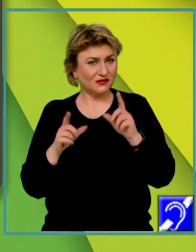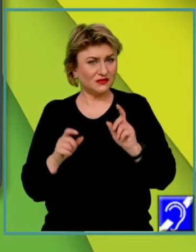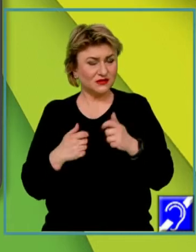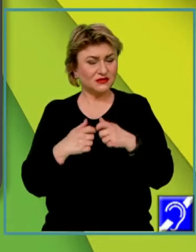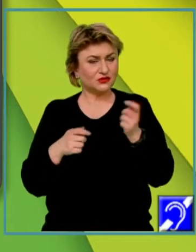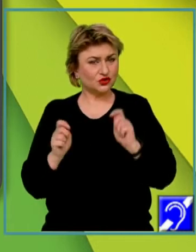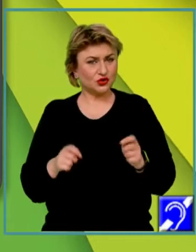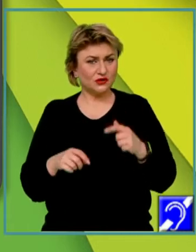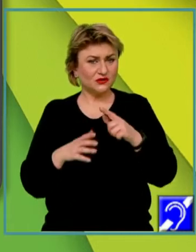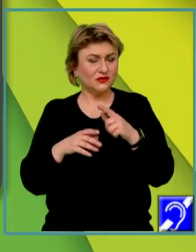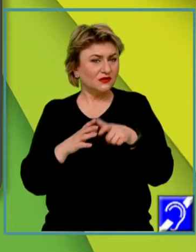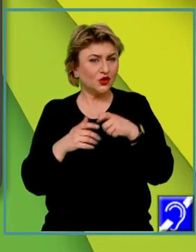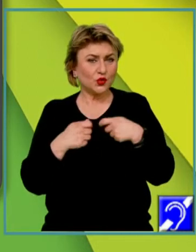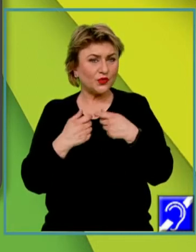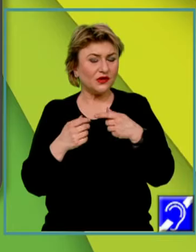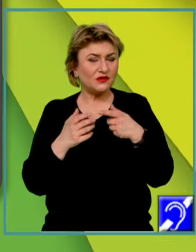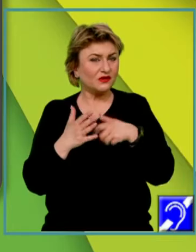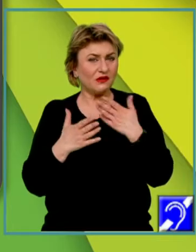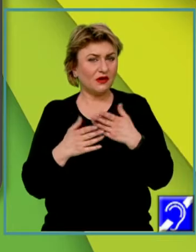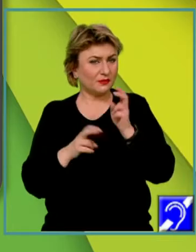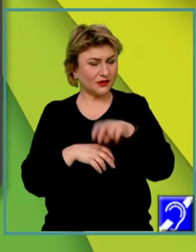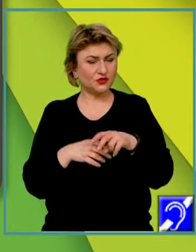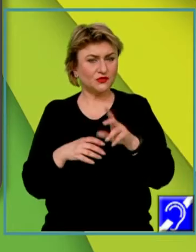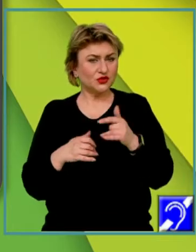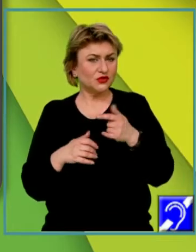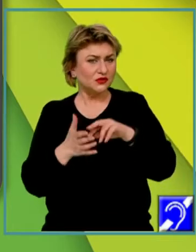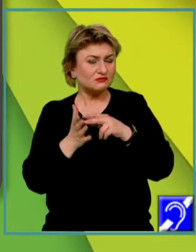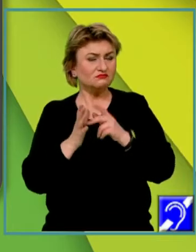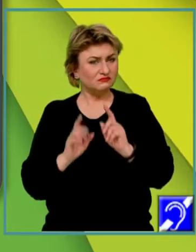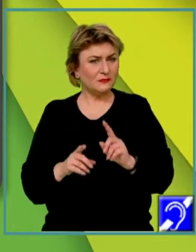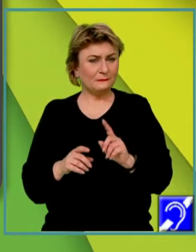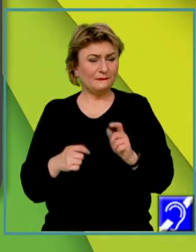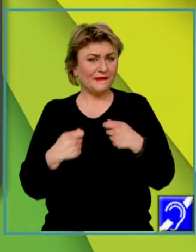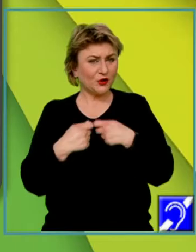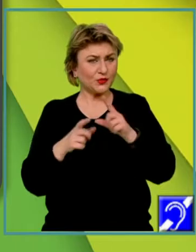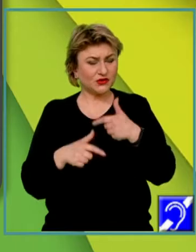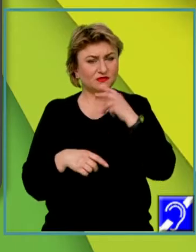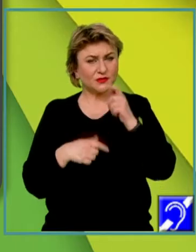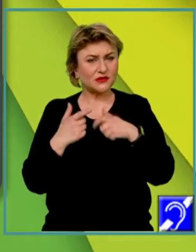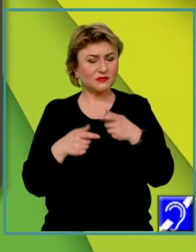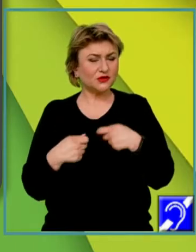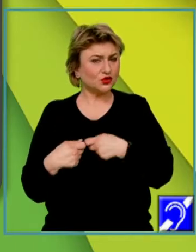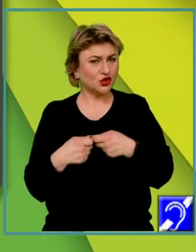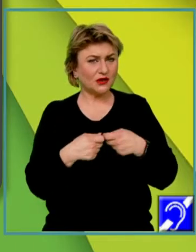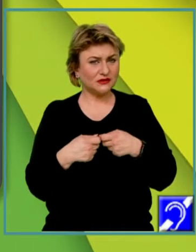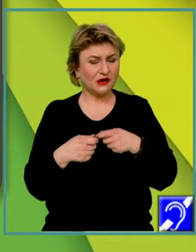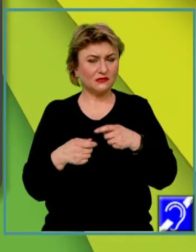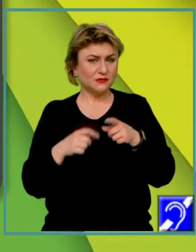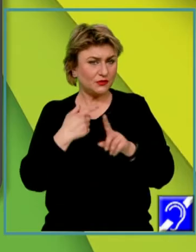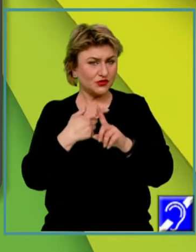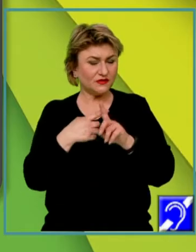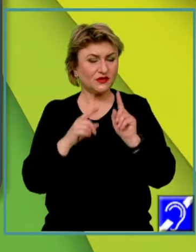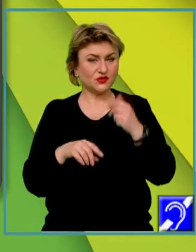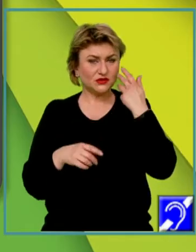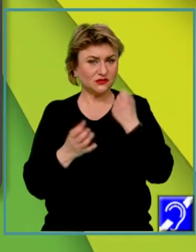grupurile din care face parte. În funcție de realizarea așteptărilor grupului se poate vorbi despre socializarea pozitivă atunci când